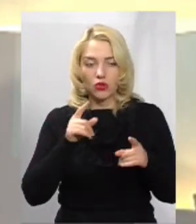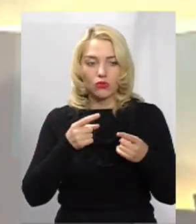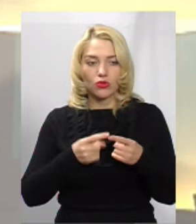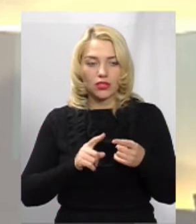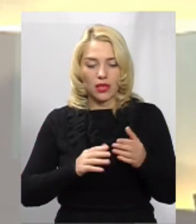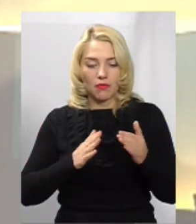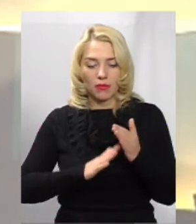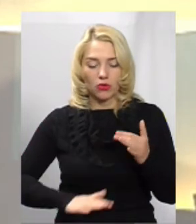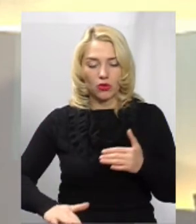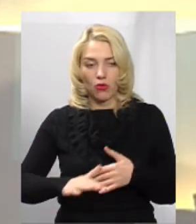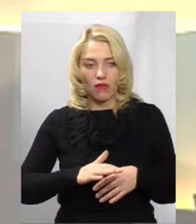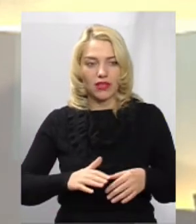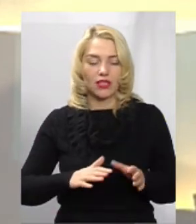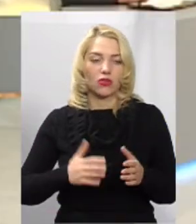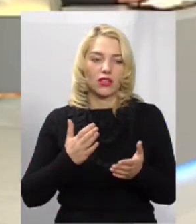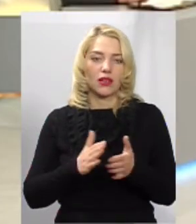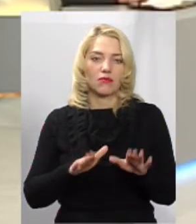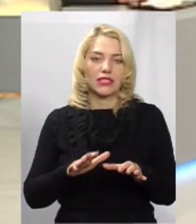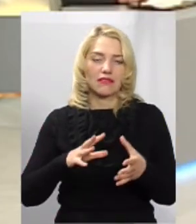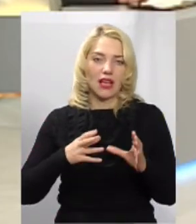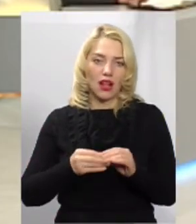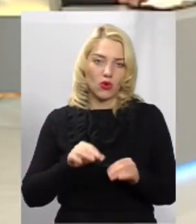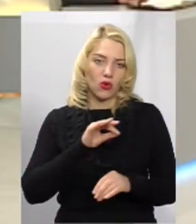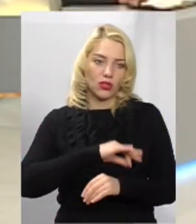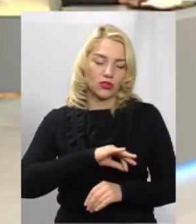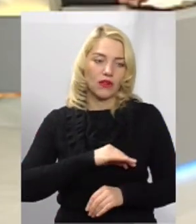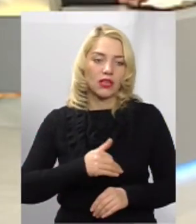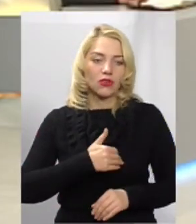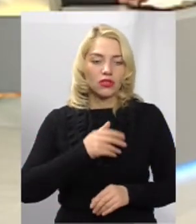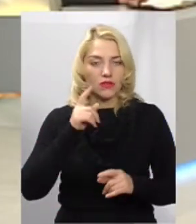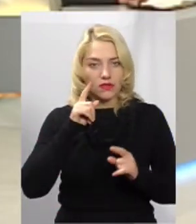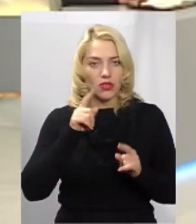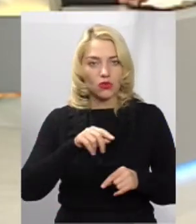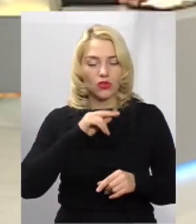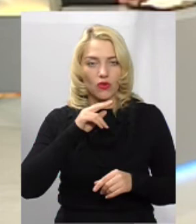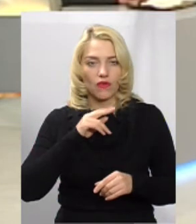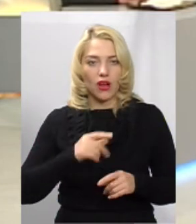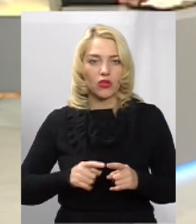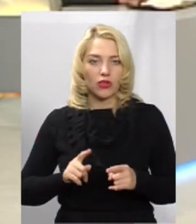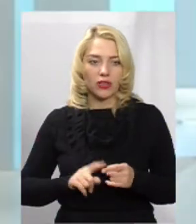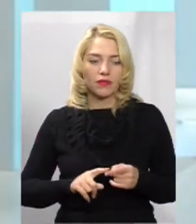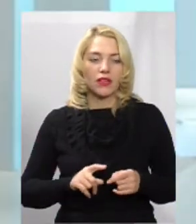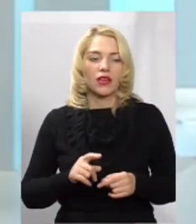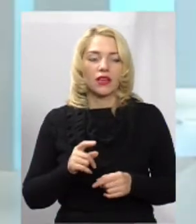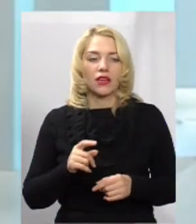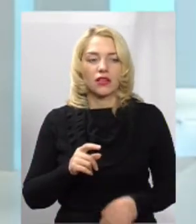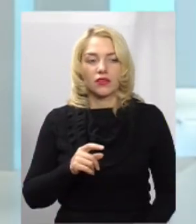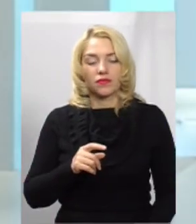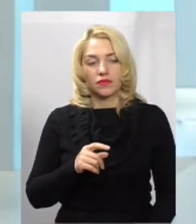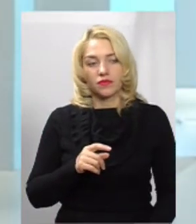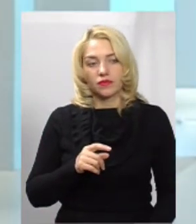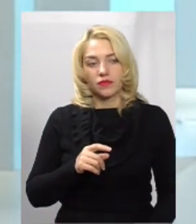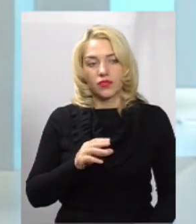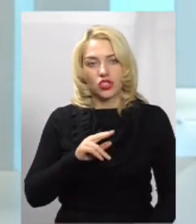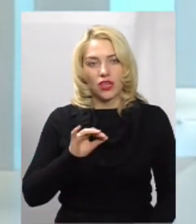територія є місцем загального користування. Хотів ще звернути увагу на те, що координатор центру ЮАІ Рухочесно Олег